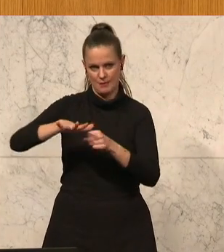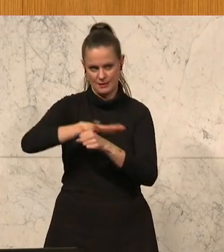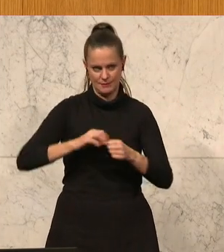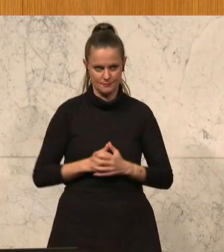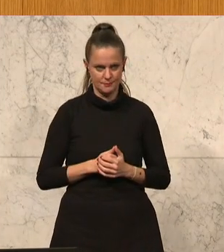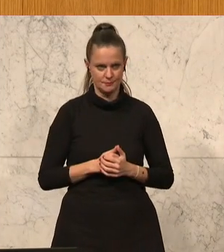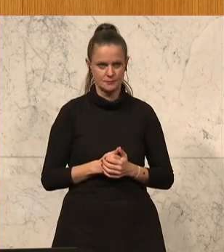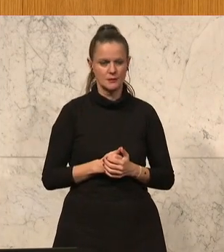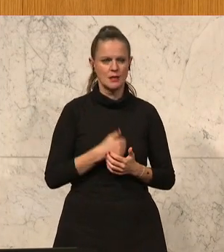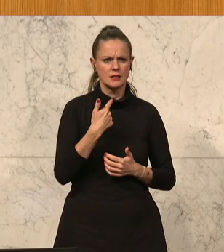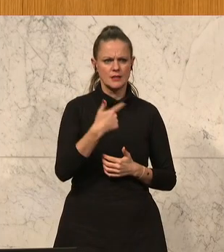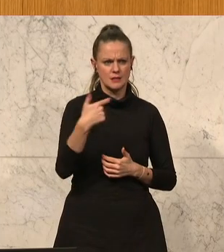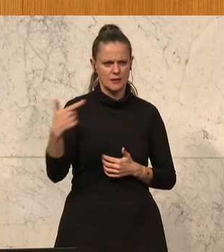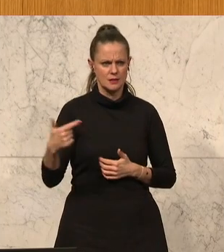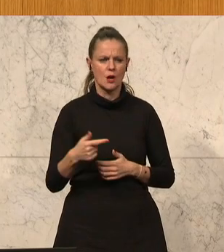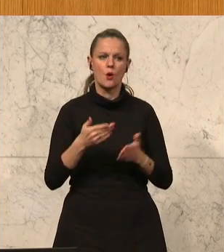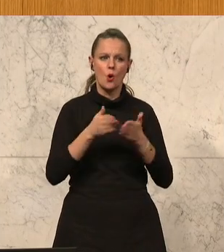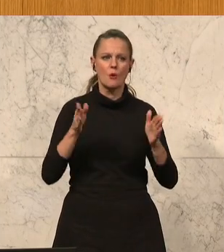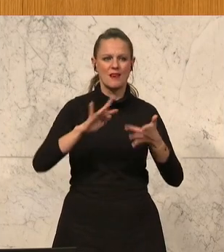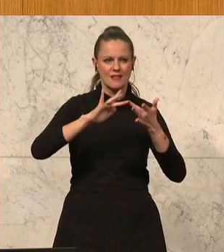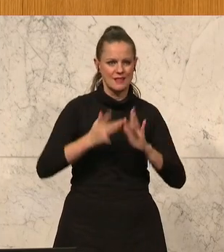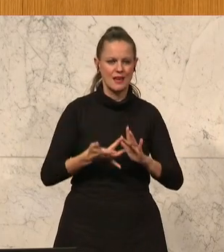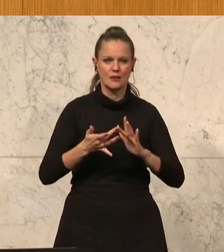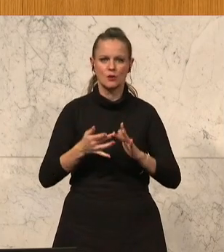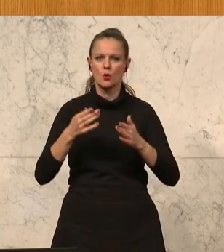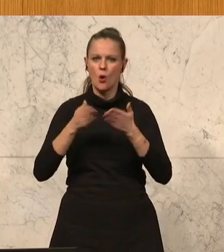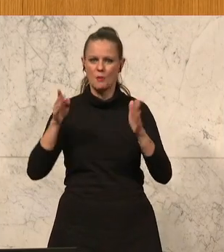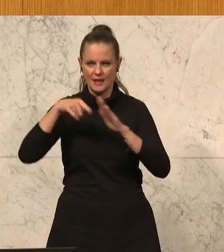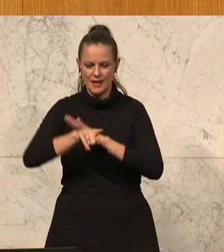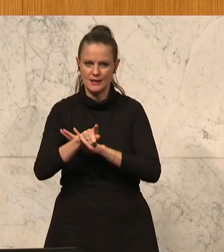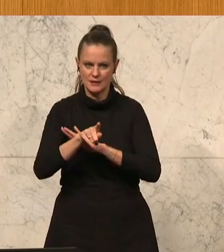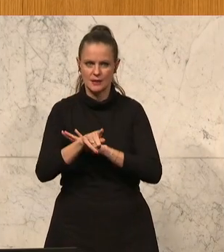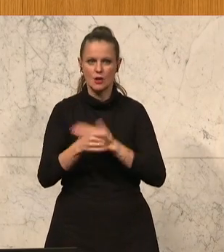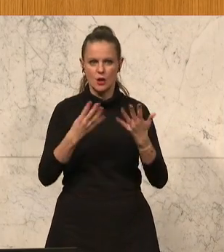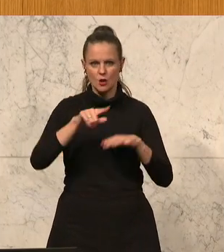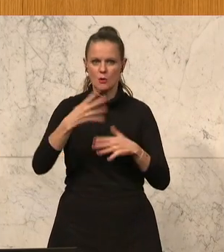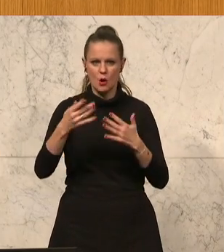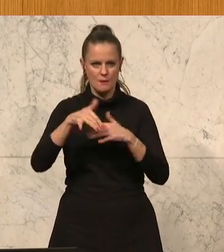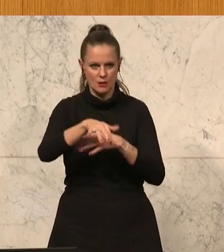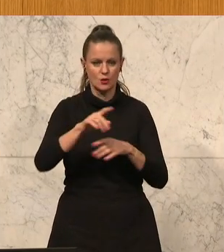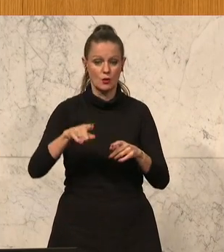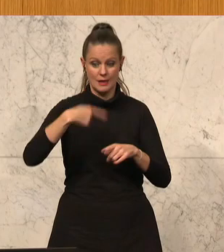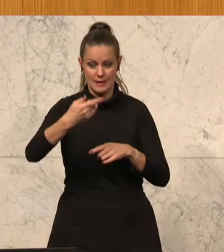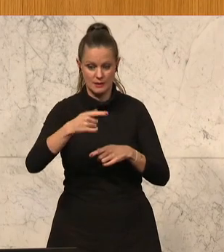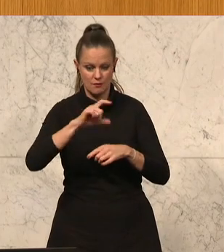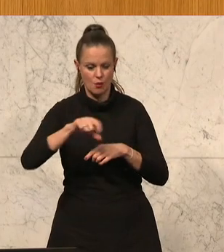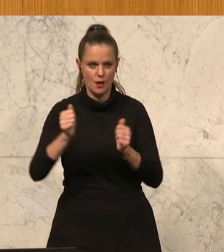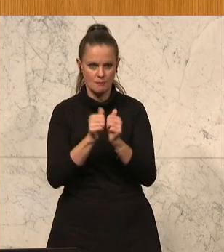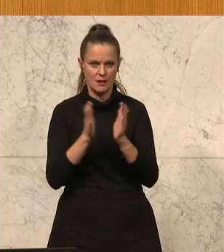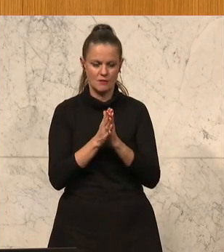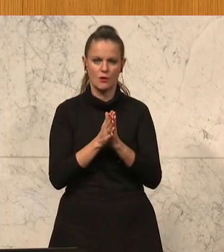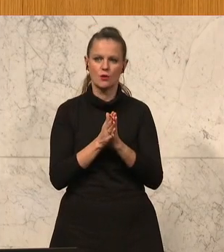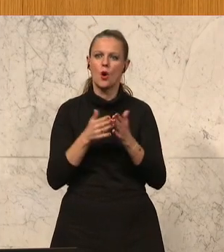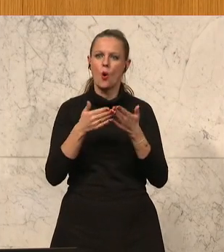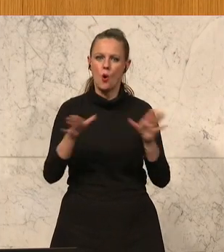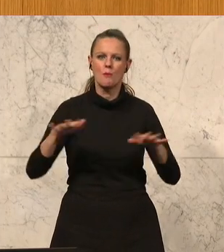2022 Open-Net und Excess-Programme in der Höhe von 900 Millionen ausgeschrieben. Und kommenden Mittwoch wird eine weitere